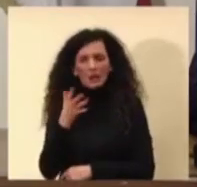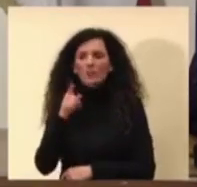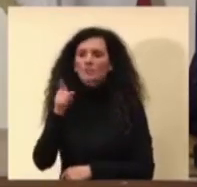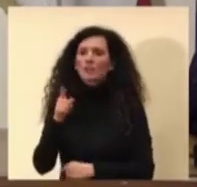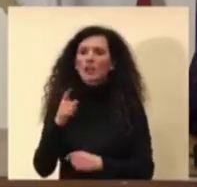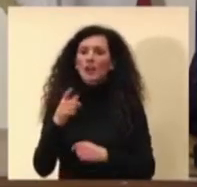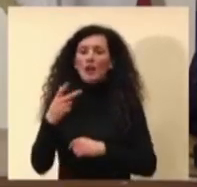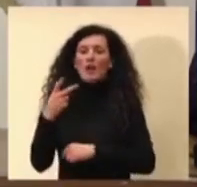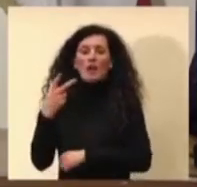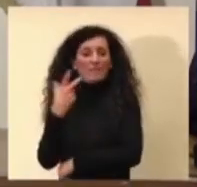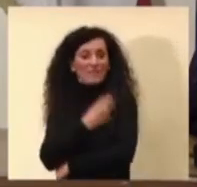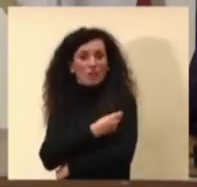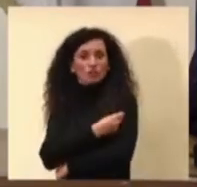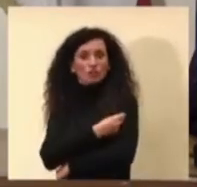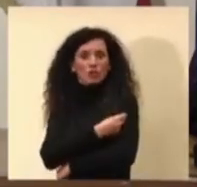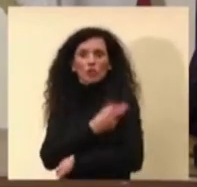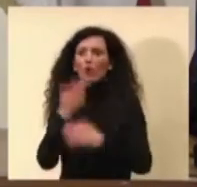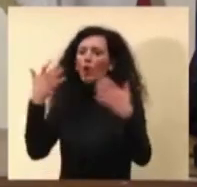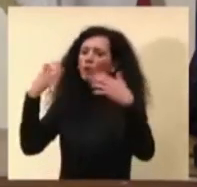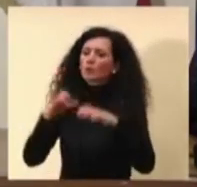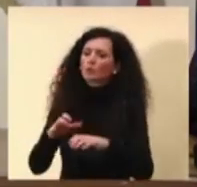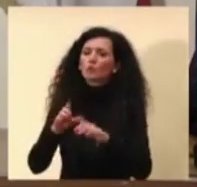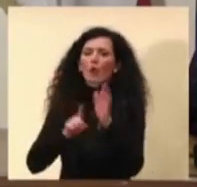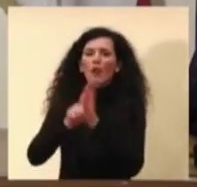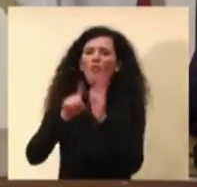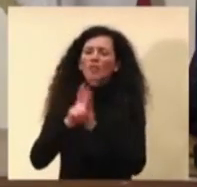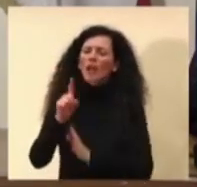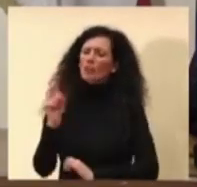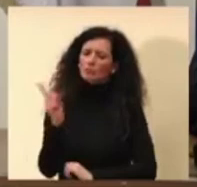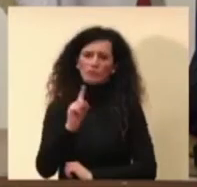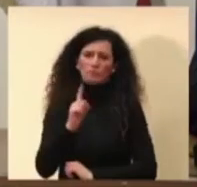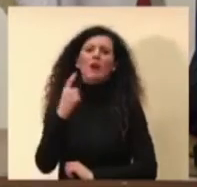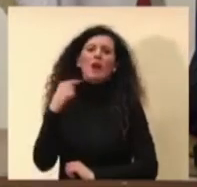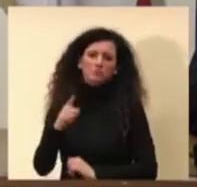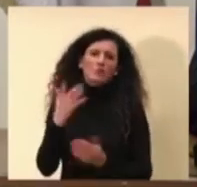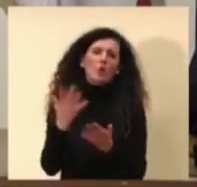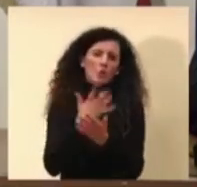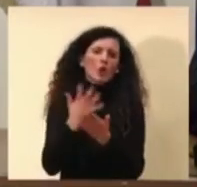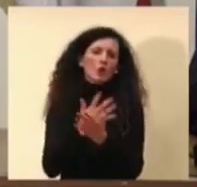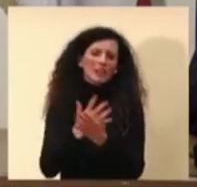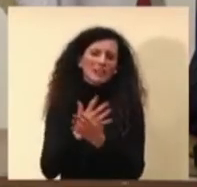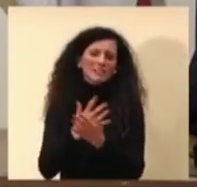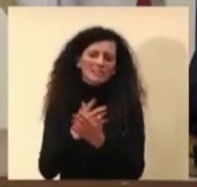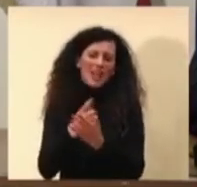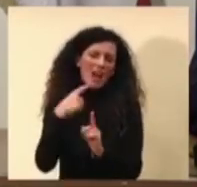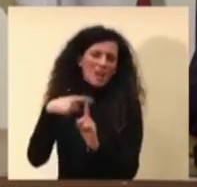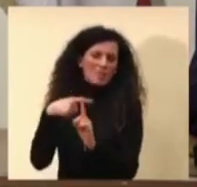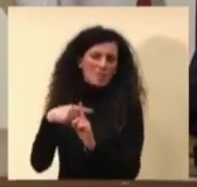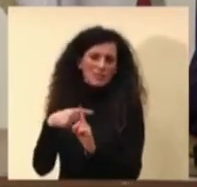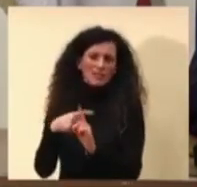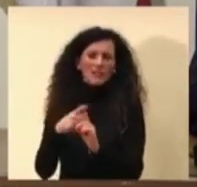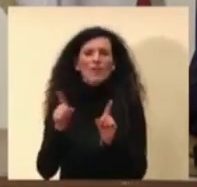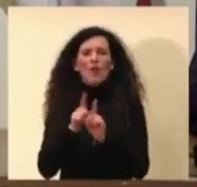'efficacia del vaccino, quindi questa è la good news, cioè la parte buona, il bicchiere mezzo pieno, no?